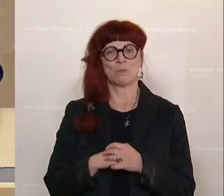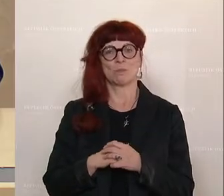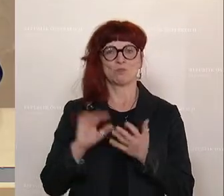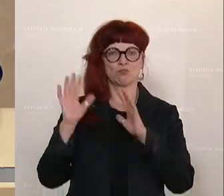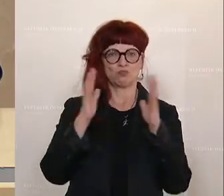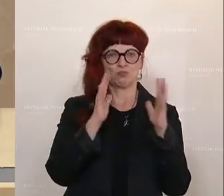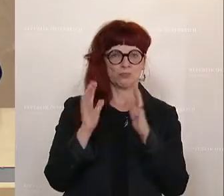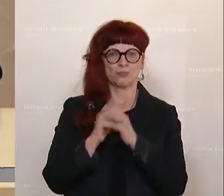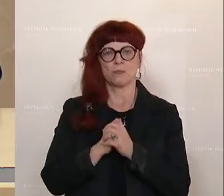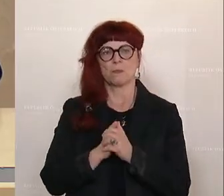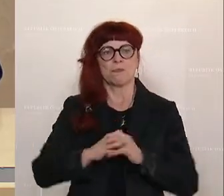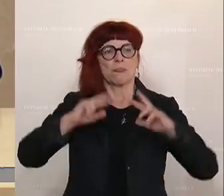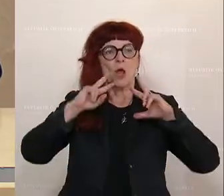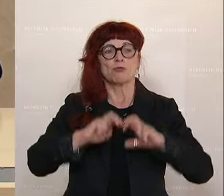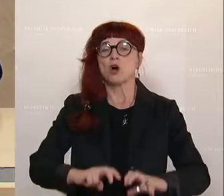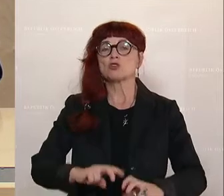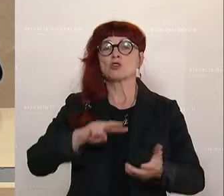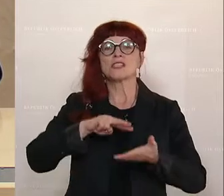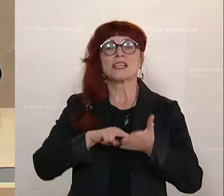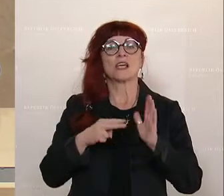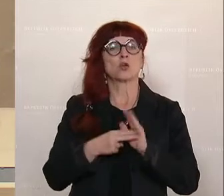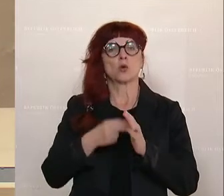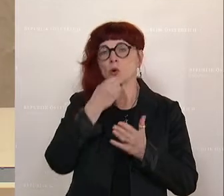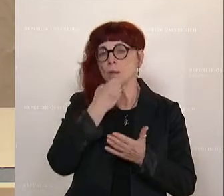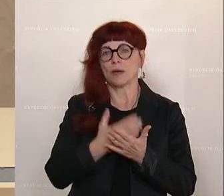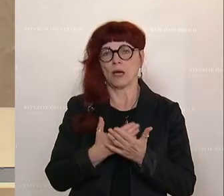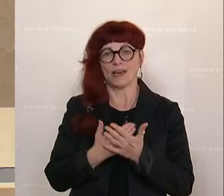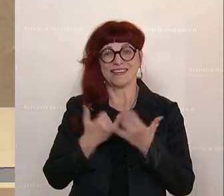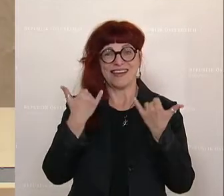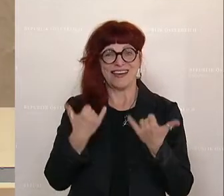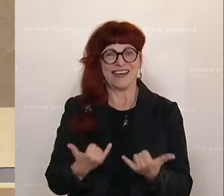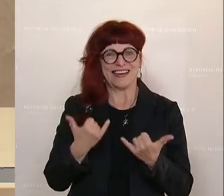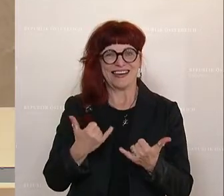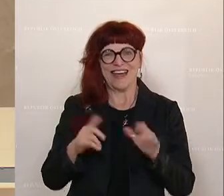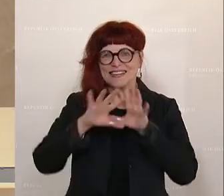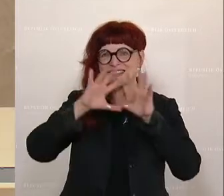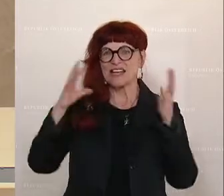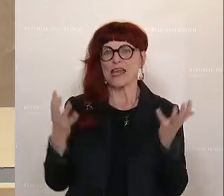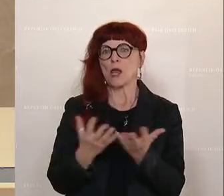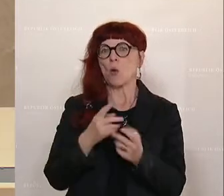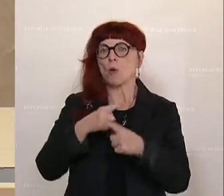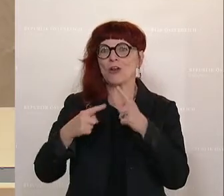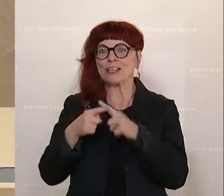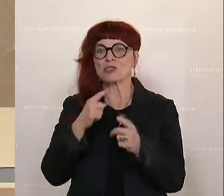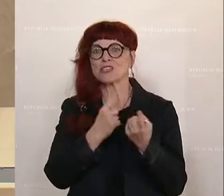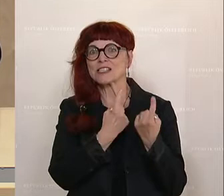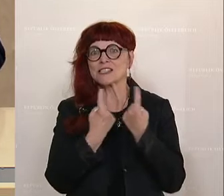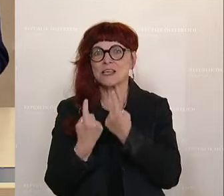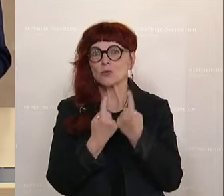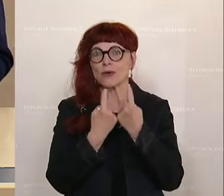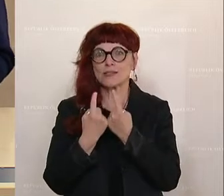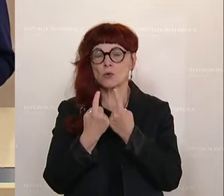Zum Forschungs und Technologiebericht. Wir sind inmitten einer beunruhigenden geopolitischen Situation, in einem Umstellen der